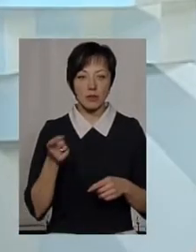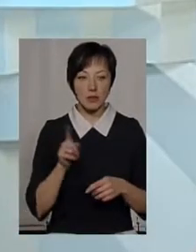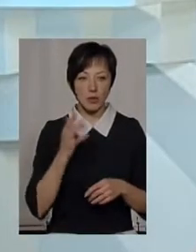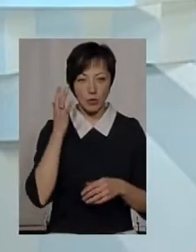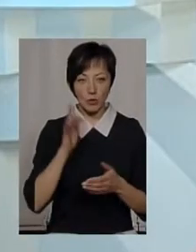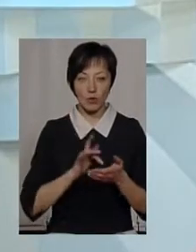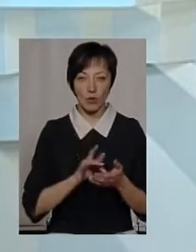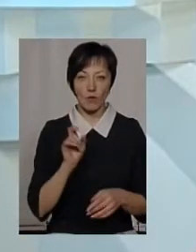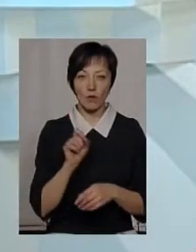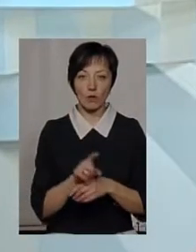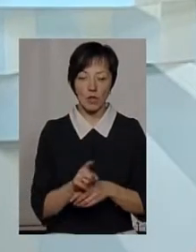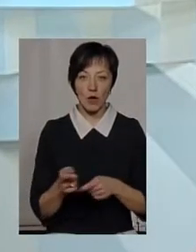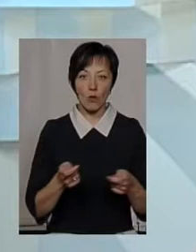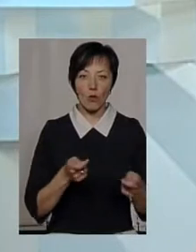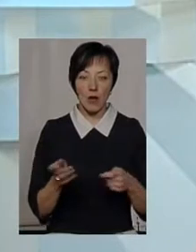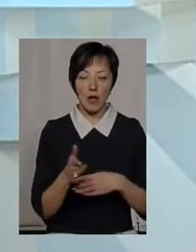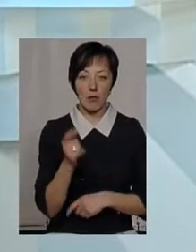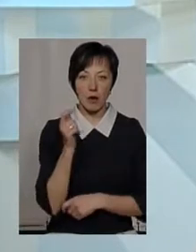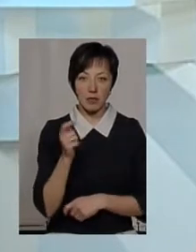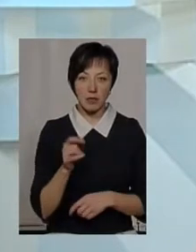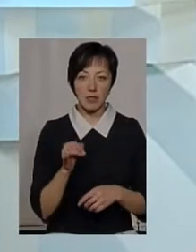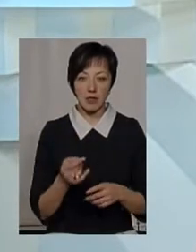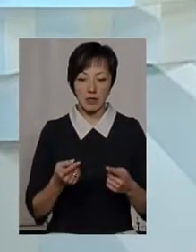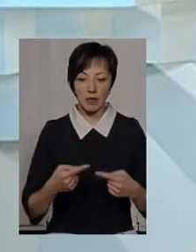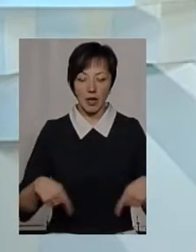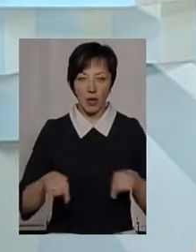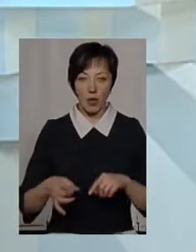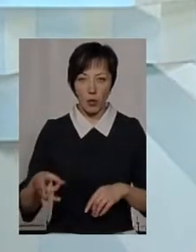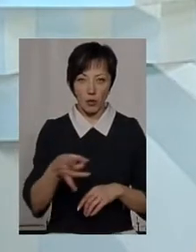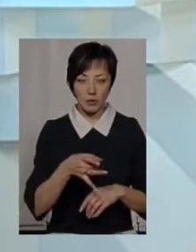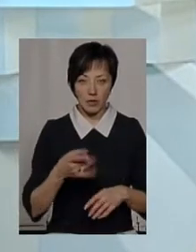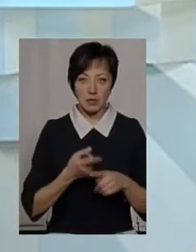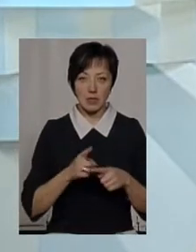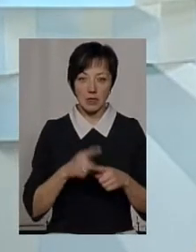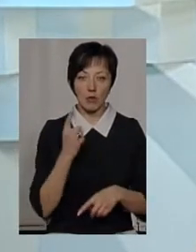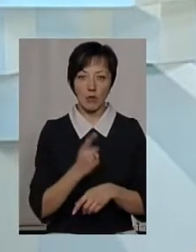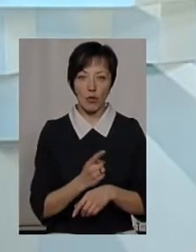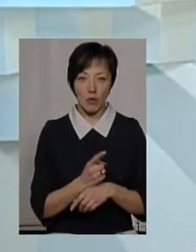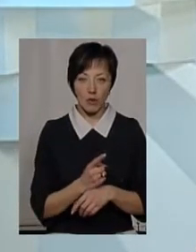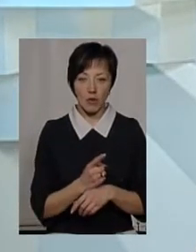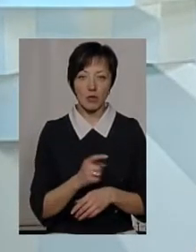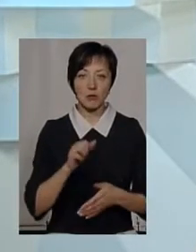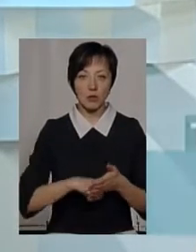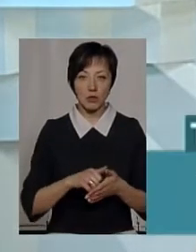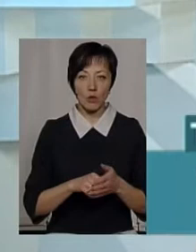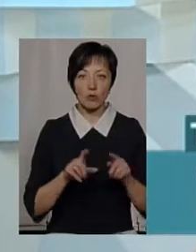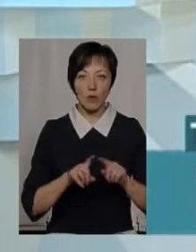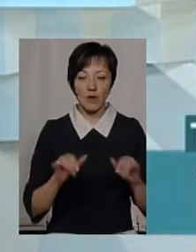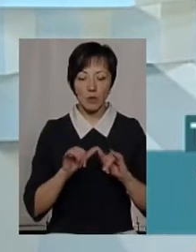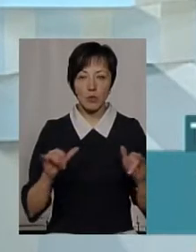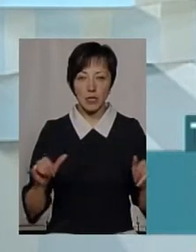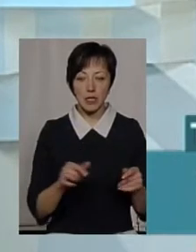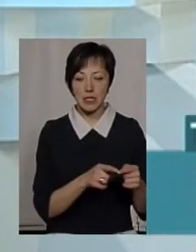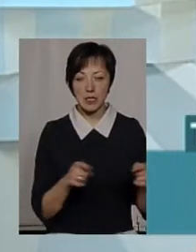тією методичного спокладнення функції регулювання рибальства, закріплено за нами регіонів. Ця заборона продиктована особливостями репродуктивного